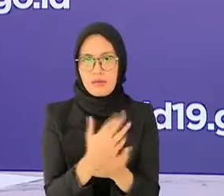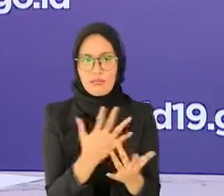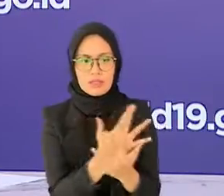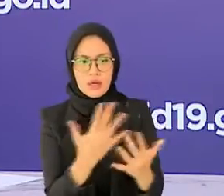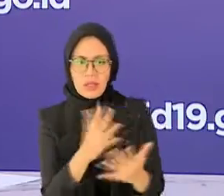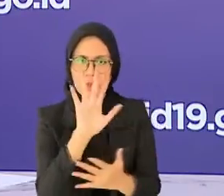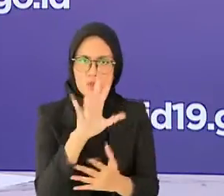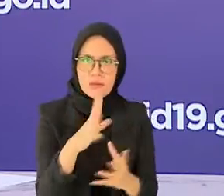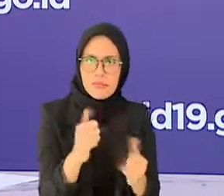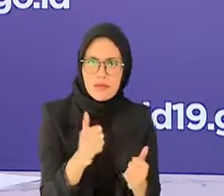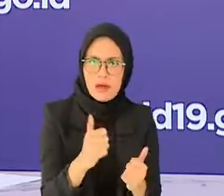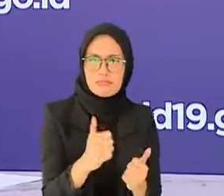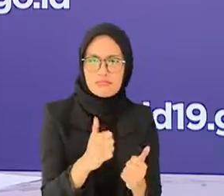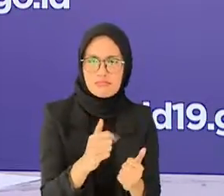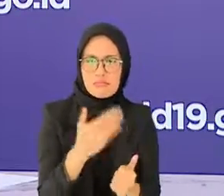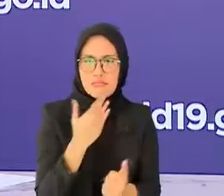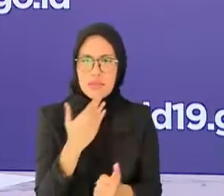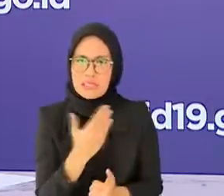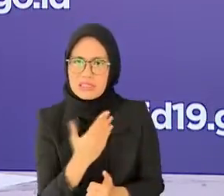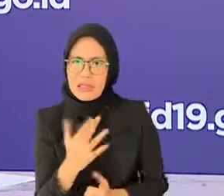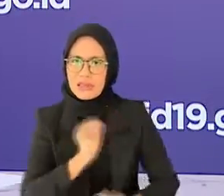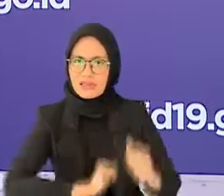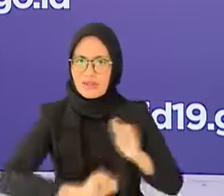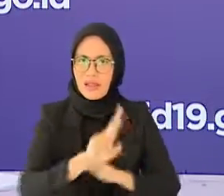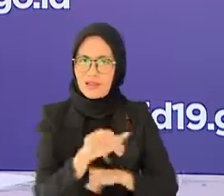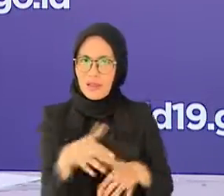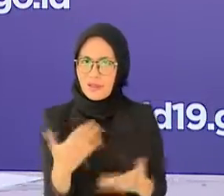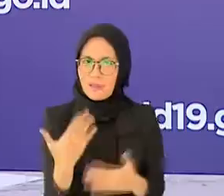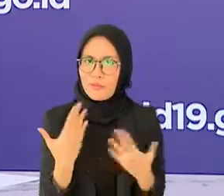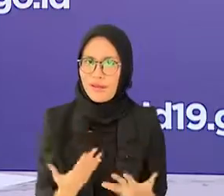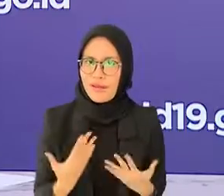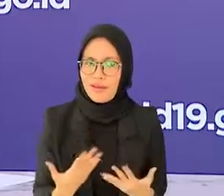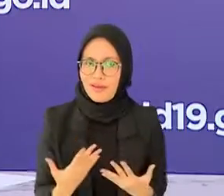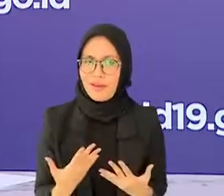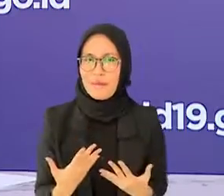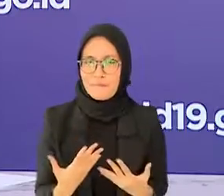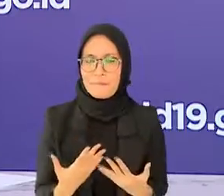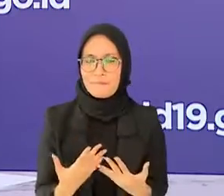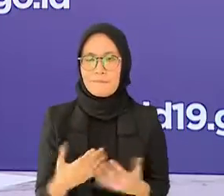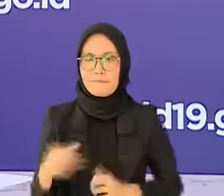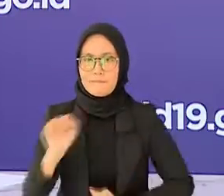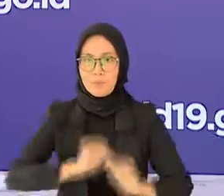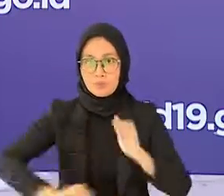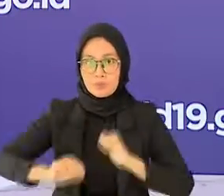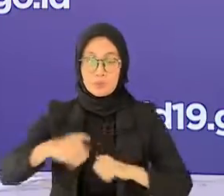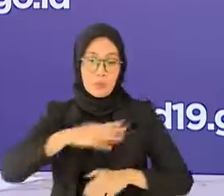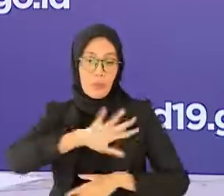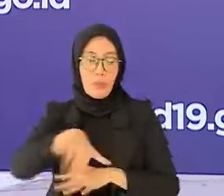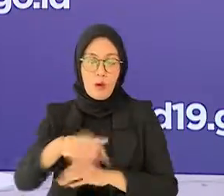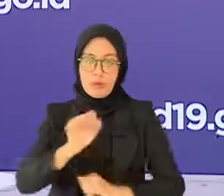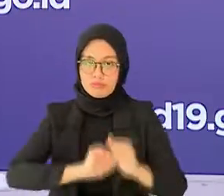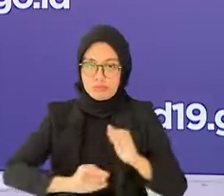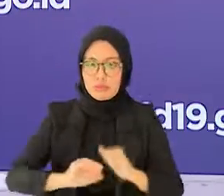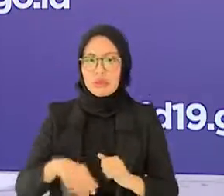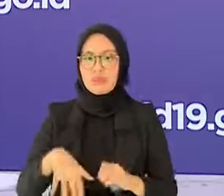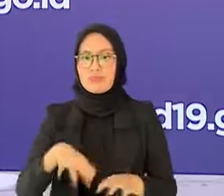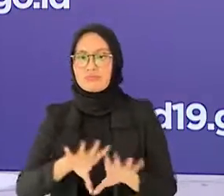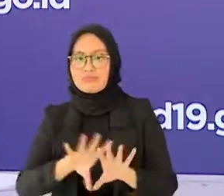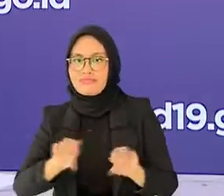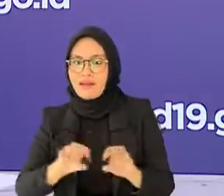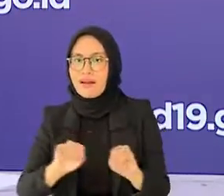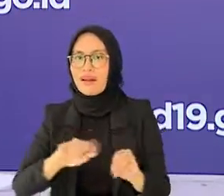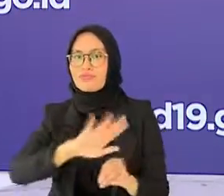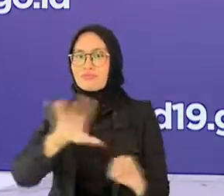beraktifitas secara produktif dan aman COVID-19 upaya penanganan ini juga akan menjadi kontribusi kita